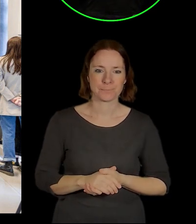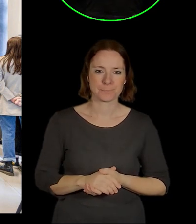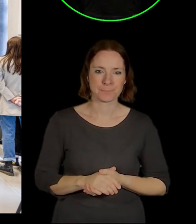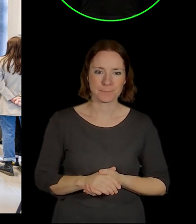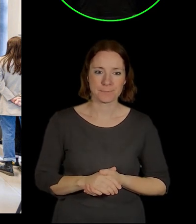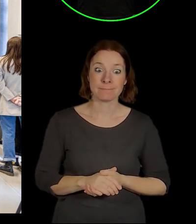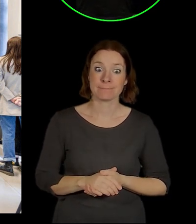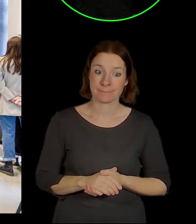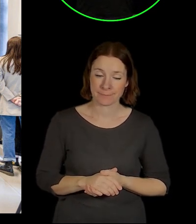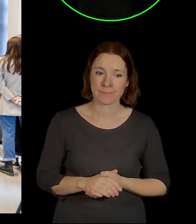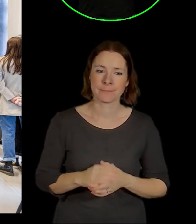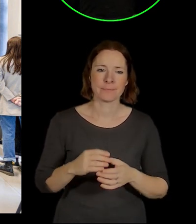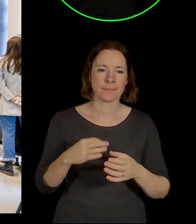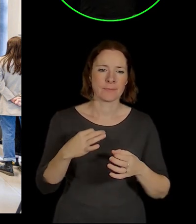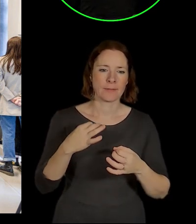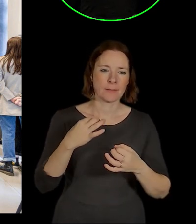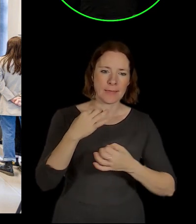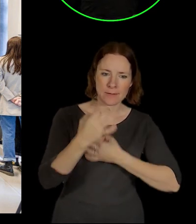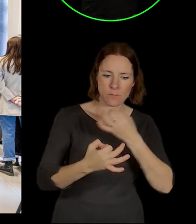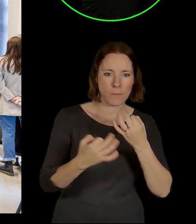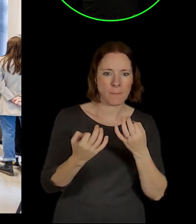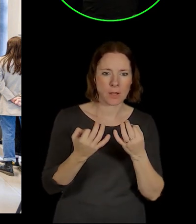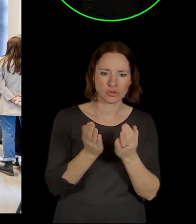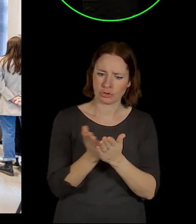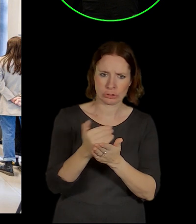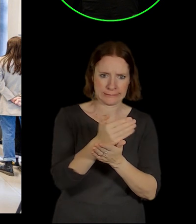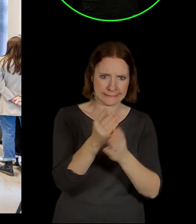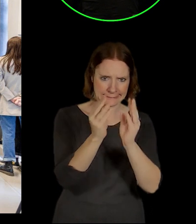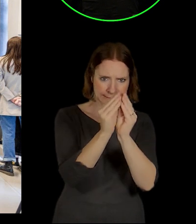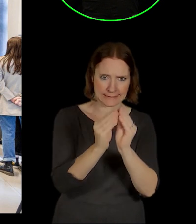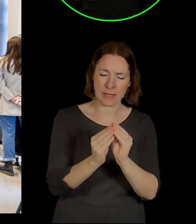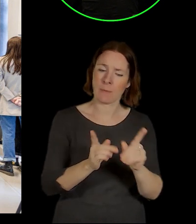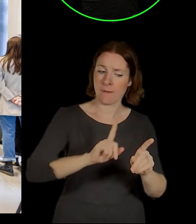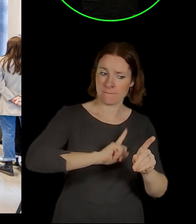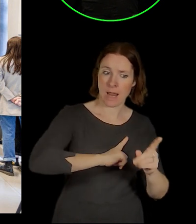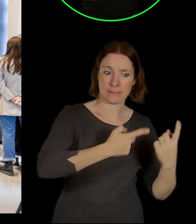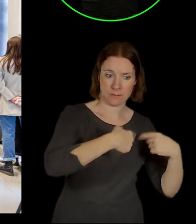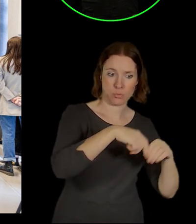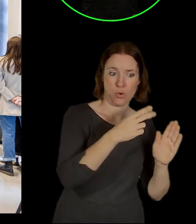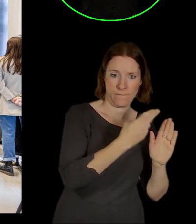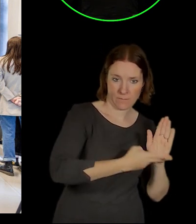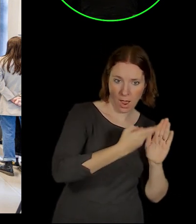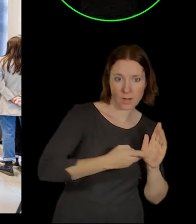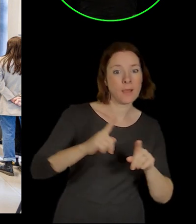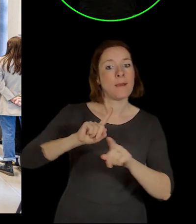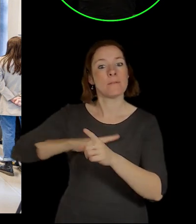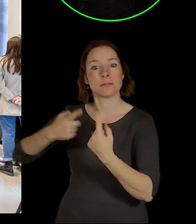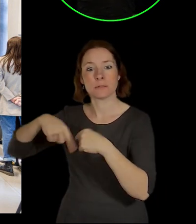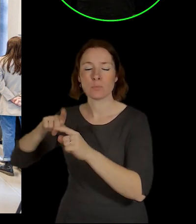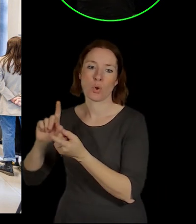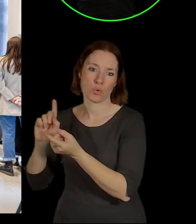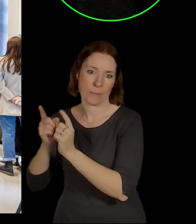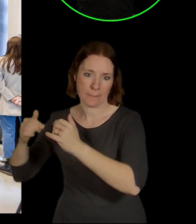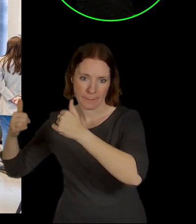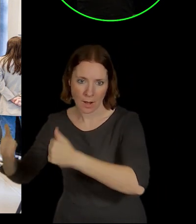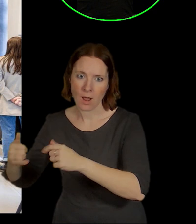Svůj manuál informačních a orientačních systémů má zpráva železnic, má dopravní podnik, má TSK pro